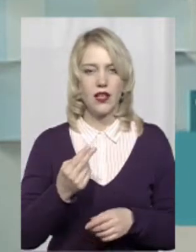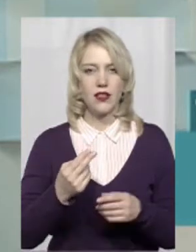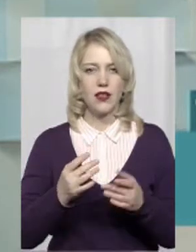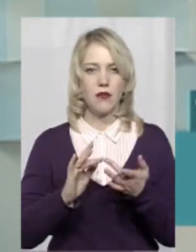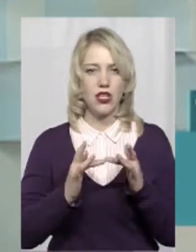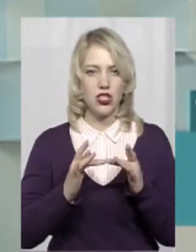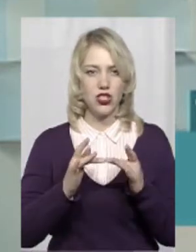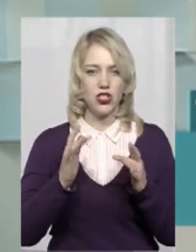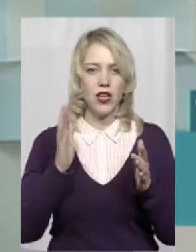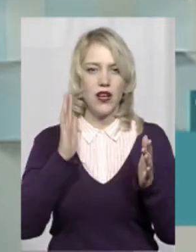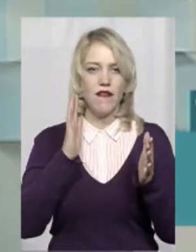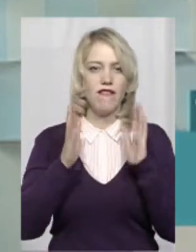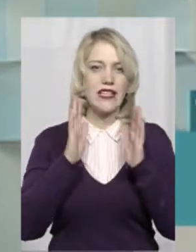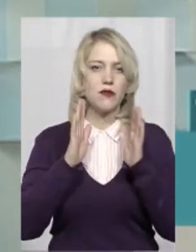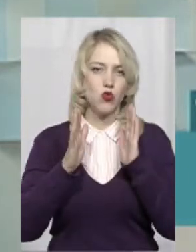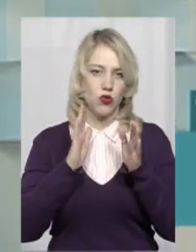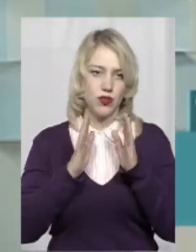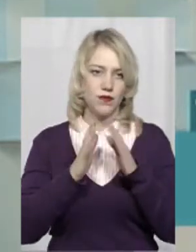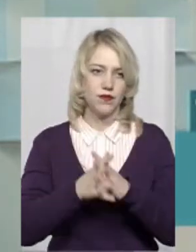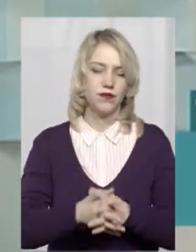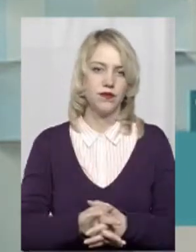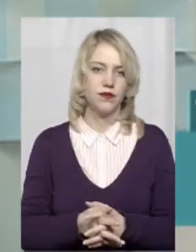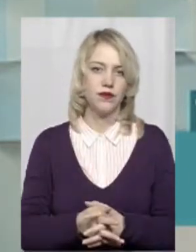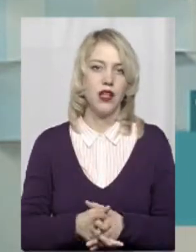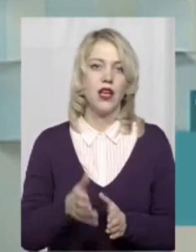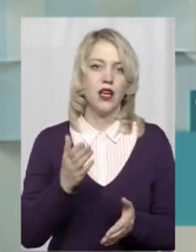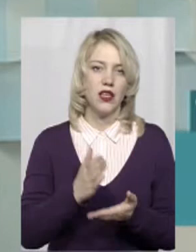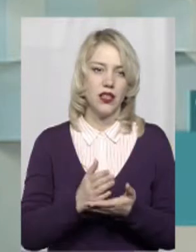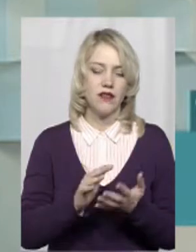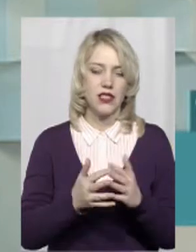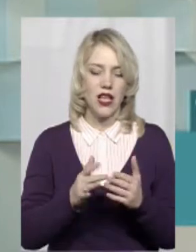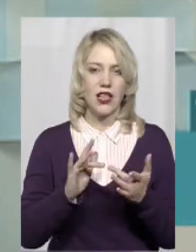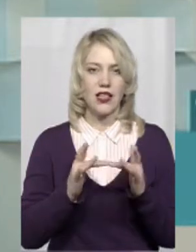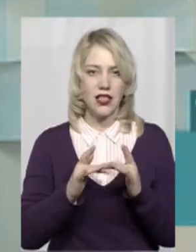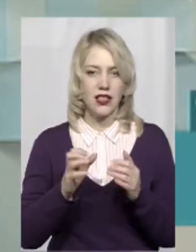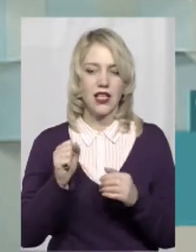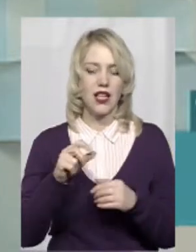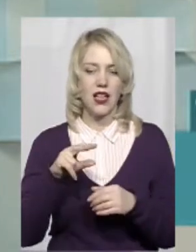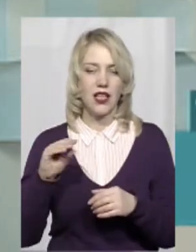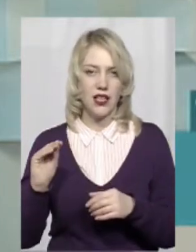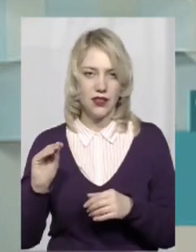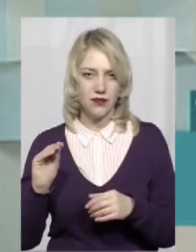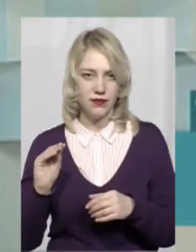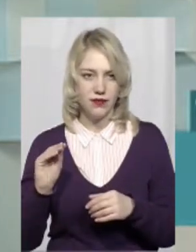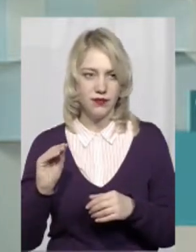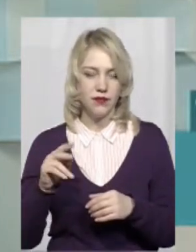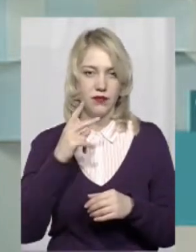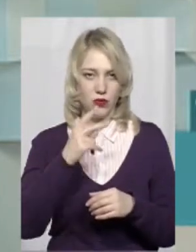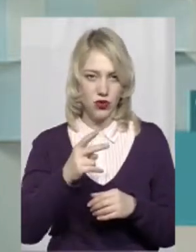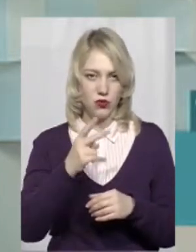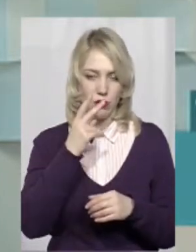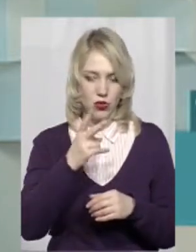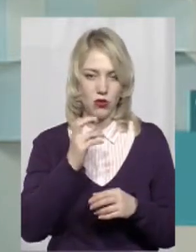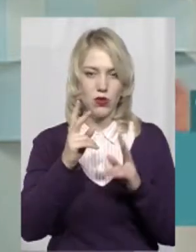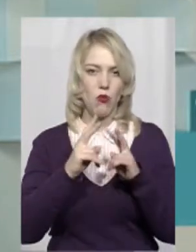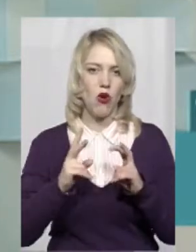ну, так, якщо ще щиро казати, тому що, ну, є в селах інтернет і так далі, але подивимося знову ж